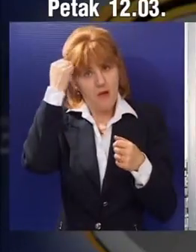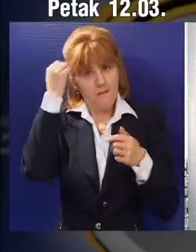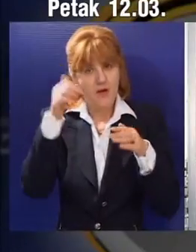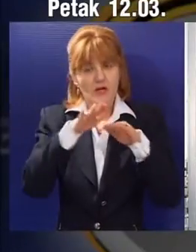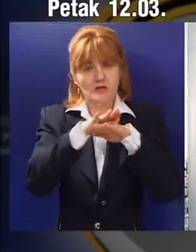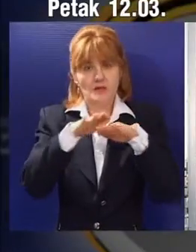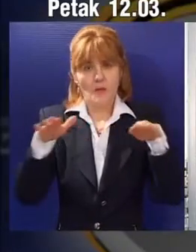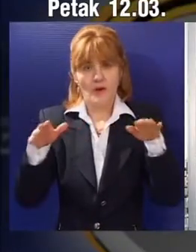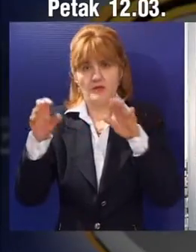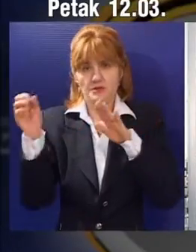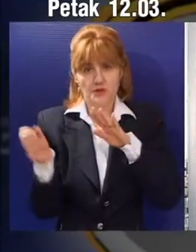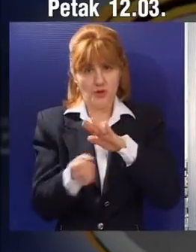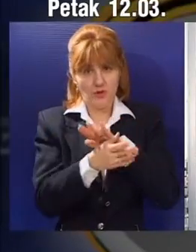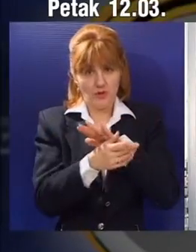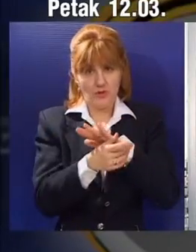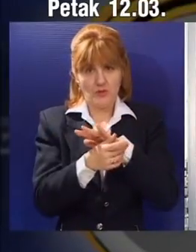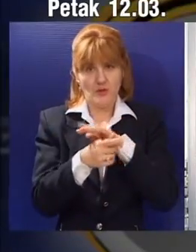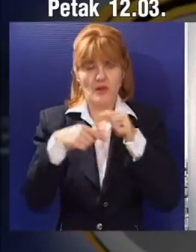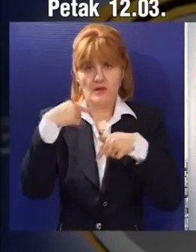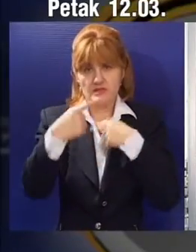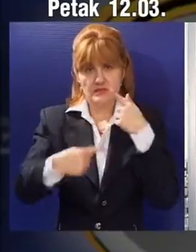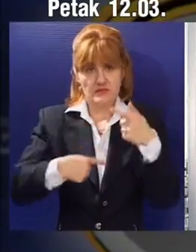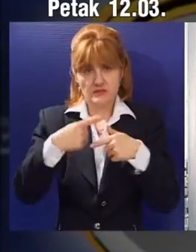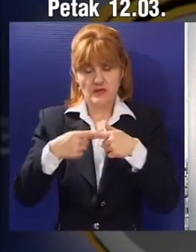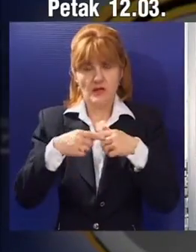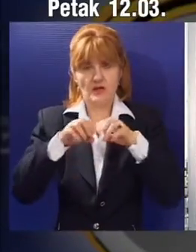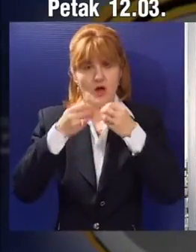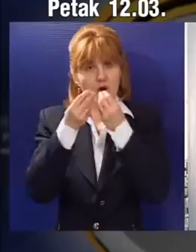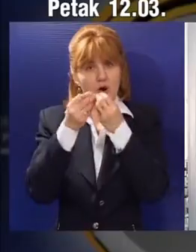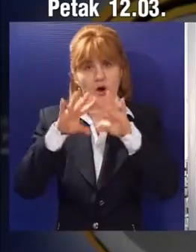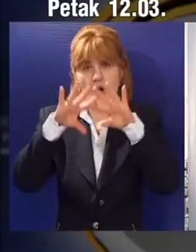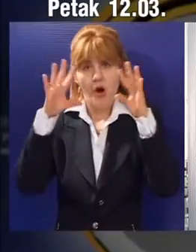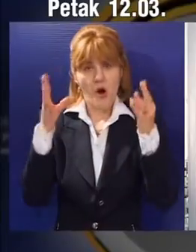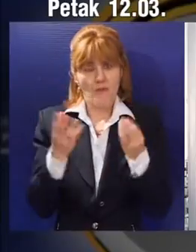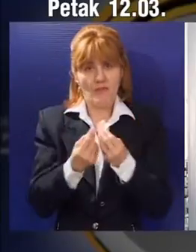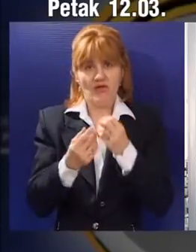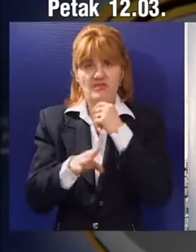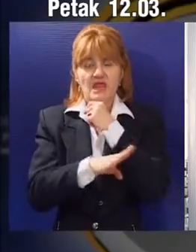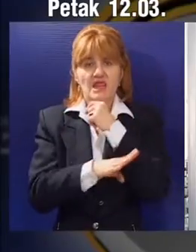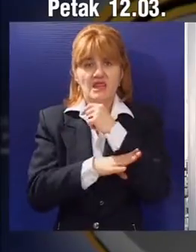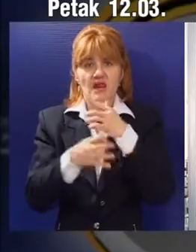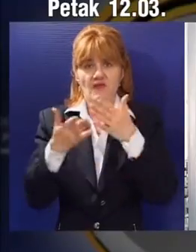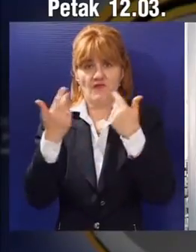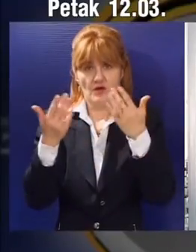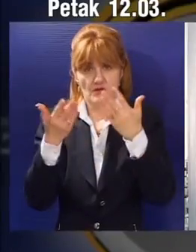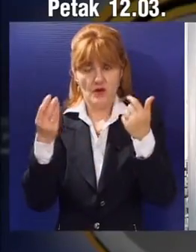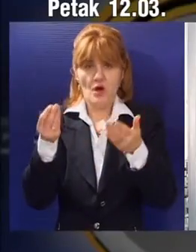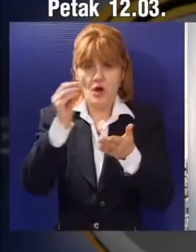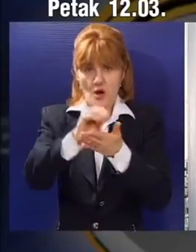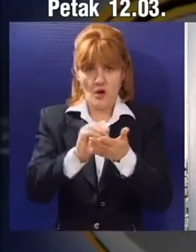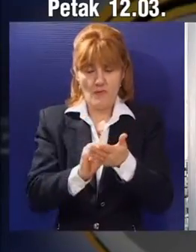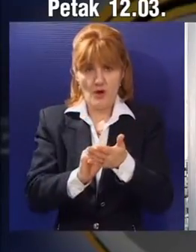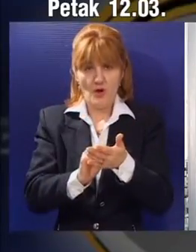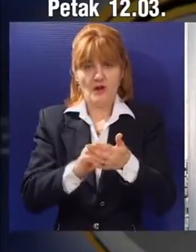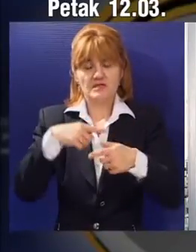betonska ploča ukloni, u planu da se rastavi kompletno drvena konstrukcija, da se ona obeleži,